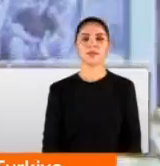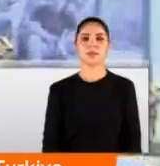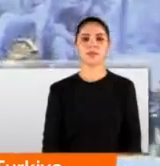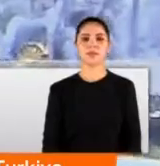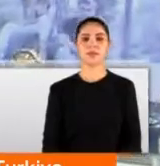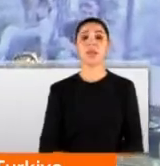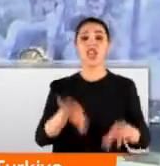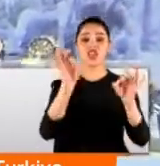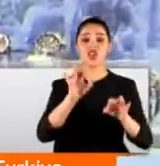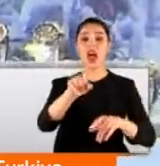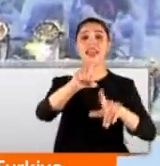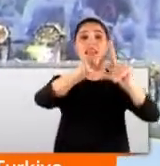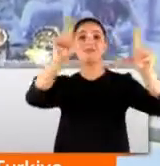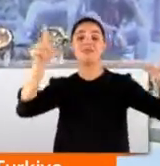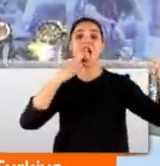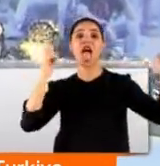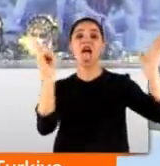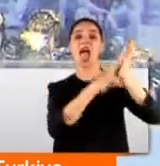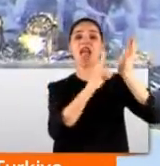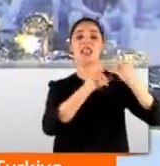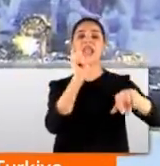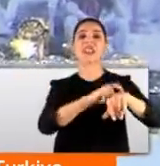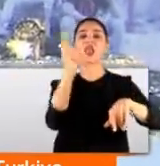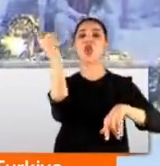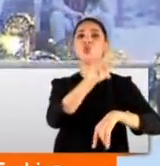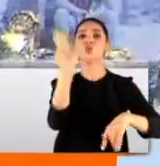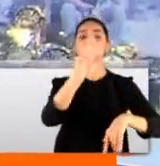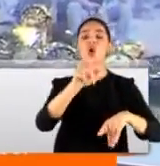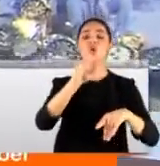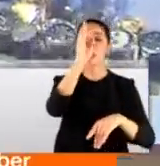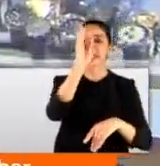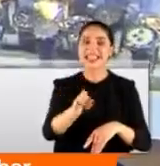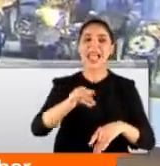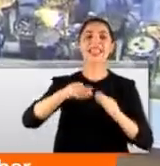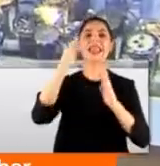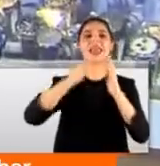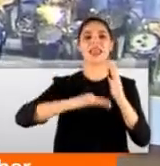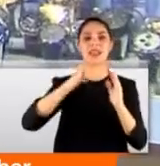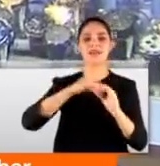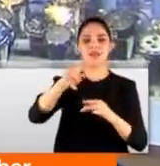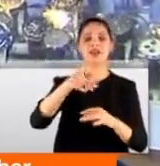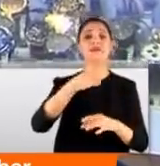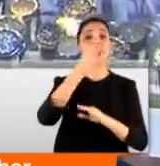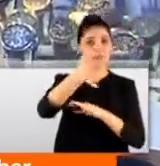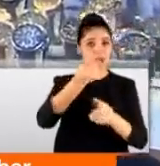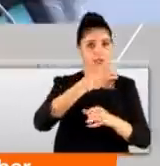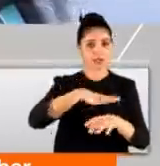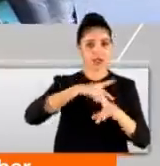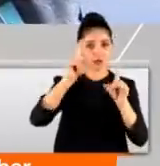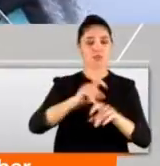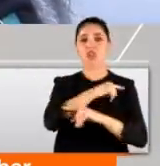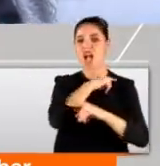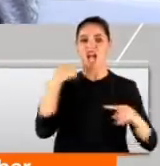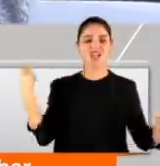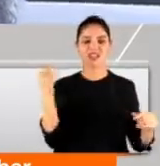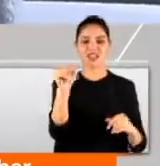Şu anda vitrinde saatlerde net yüzde otuz indirim yazısı yazıyor. Bu yazı sizi cezbediyor mu? Asla. Ne